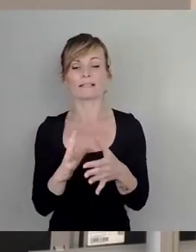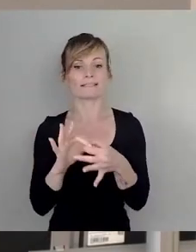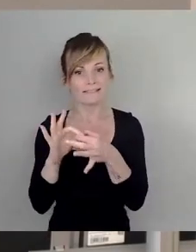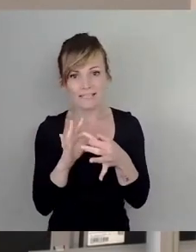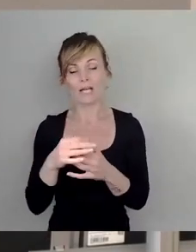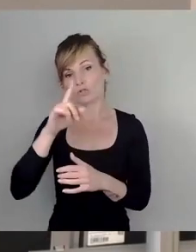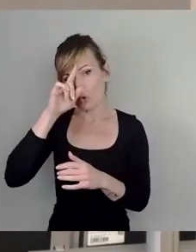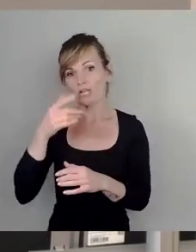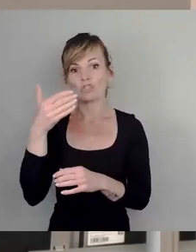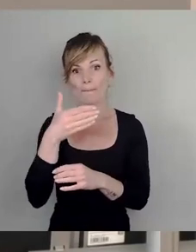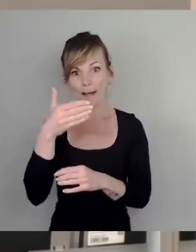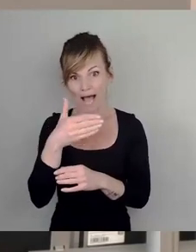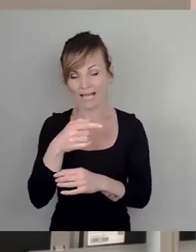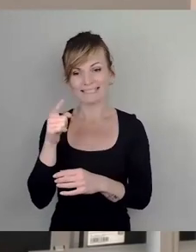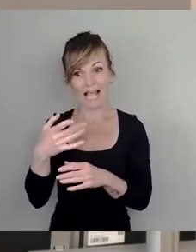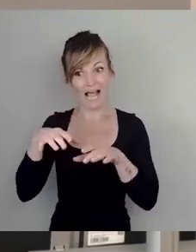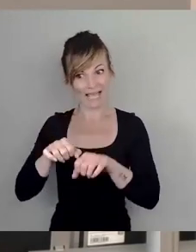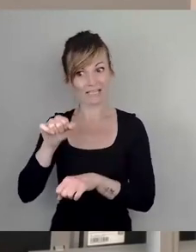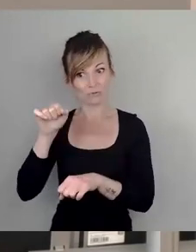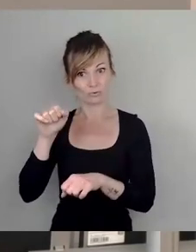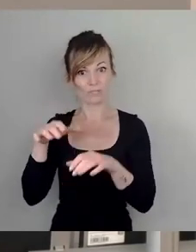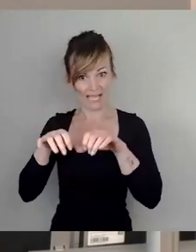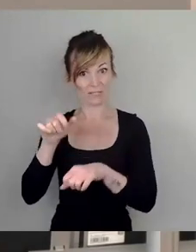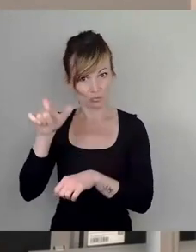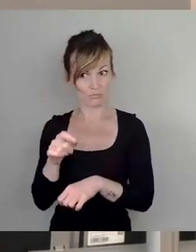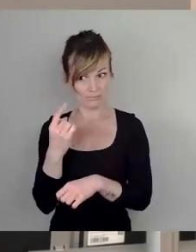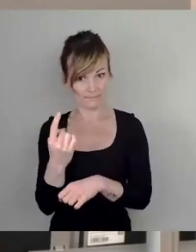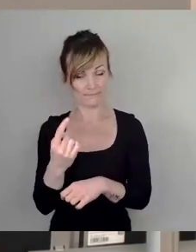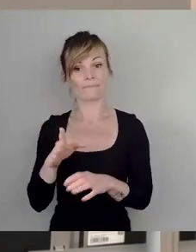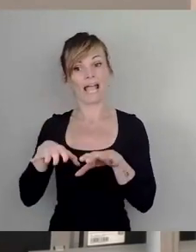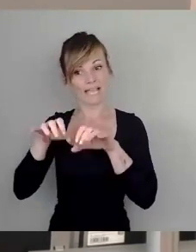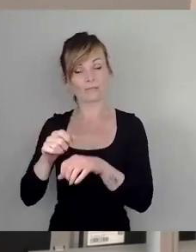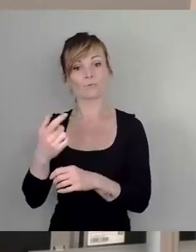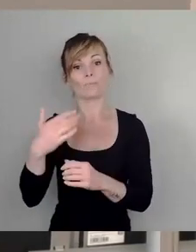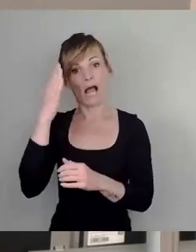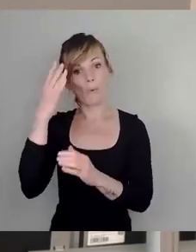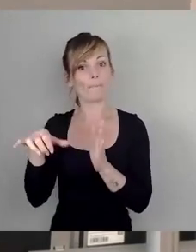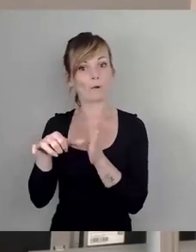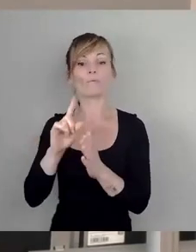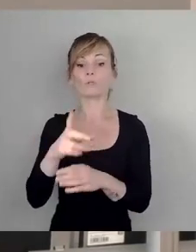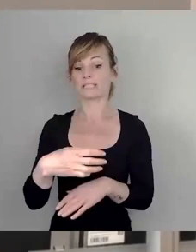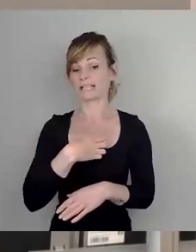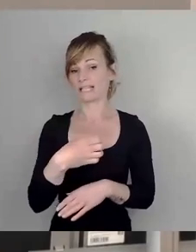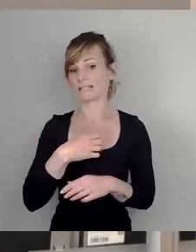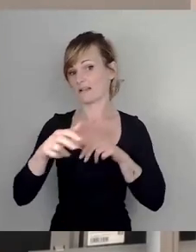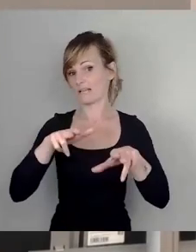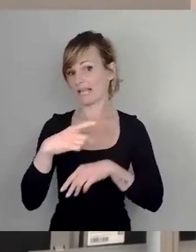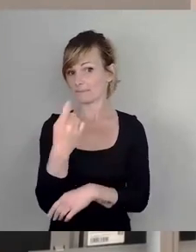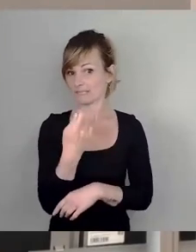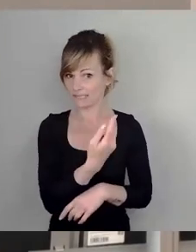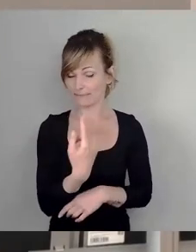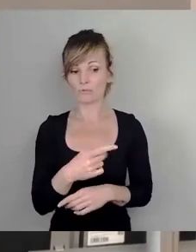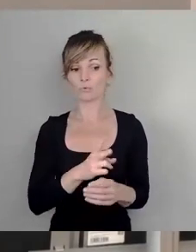das ist eine der maßgeblichen Eigentümer in dem Umfeld, als Eigentümer des Hauptbahnhofs, so wie mit den Dresdner Verkehrsbetrieben, die eine gewisse Zuständigkeit für die